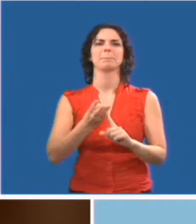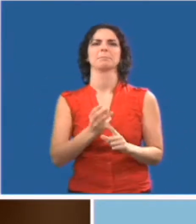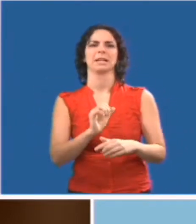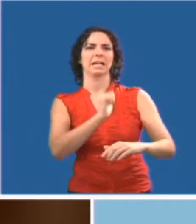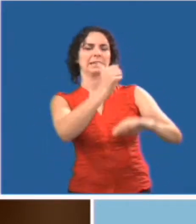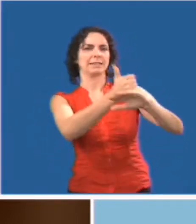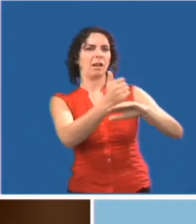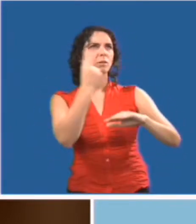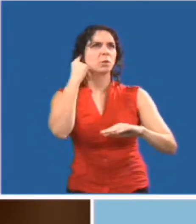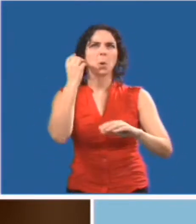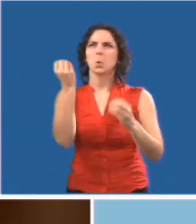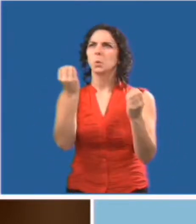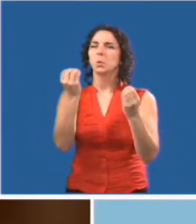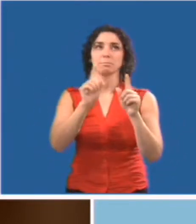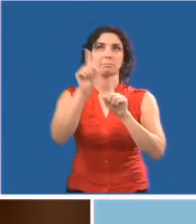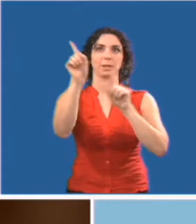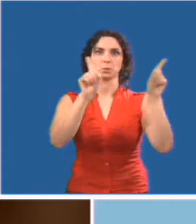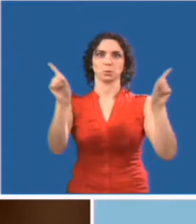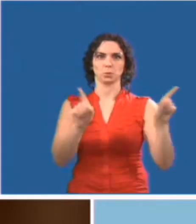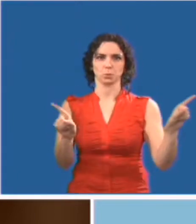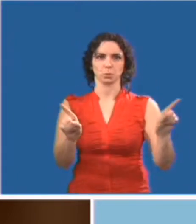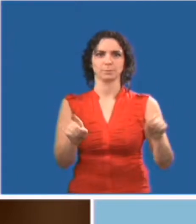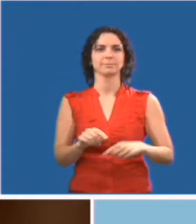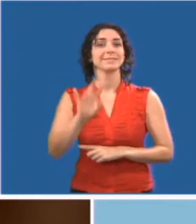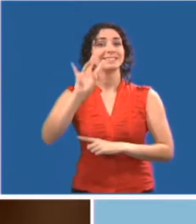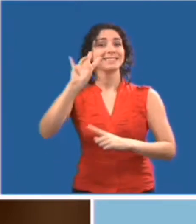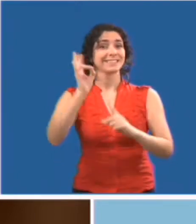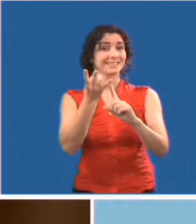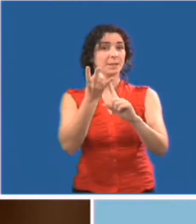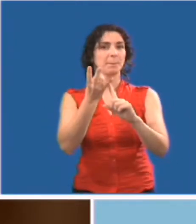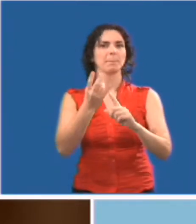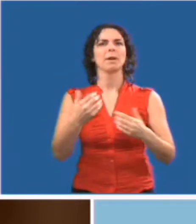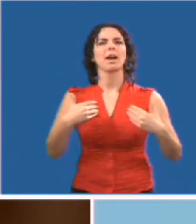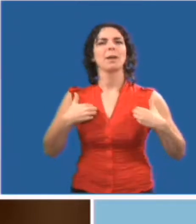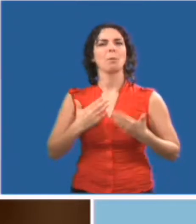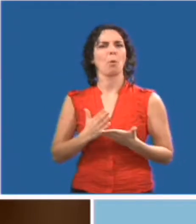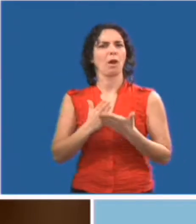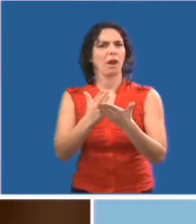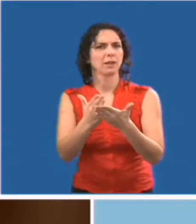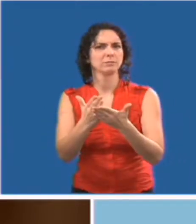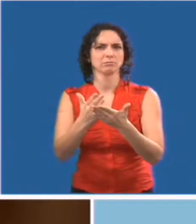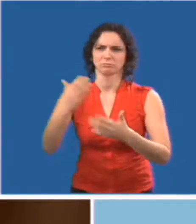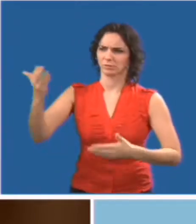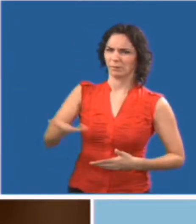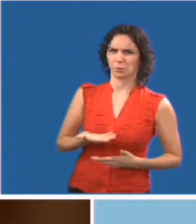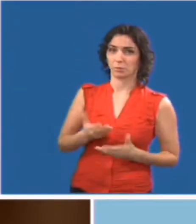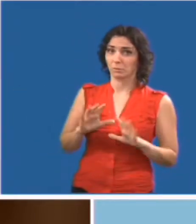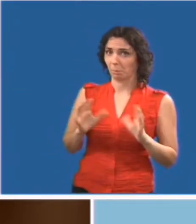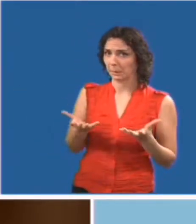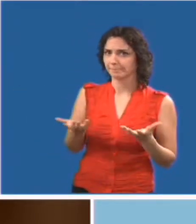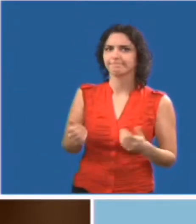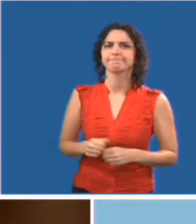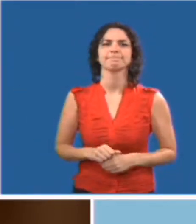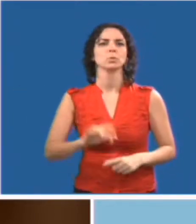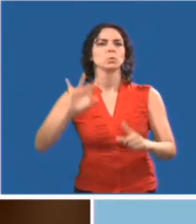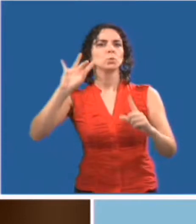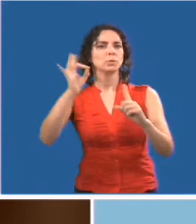les animaux d'assistance Bénévole formé annonce des activités dans des formats divers